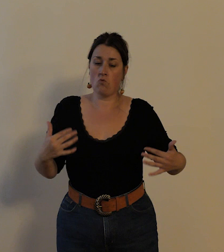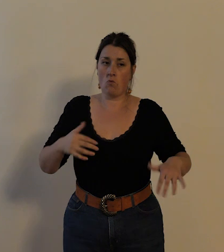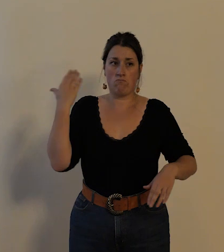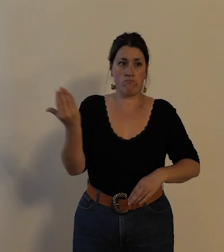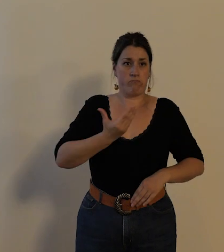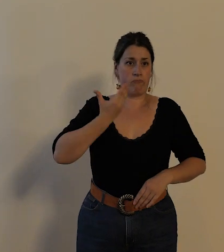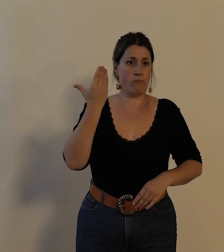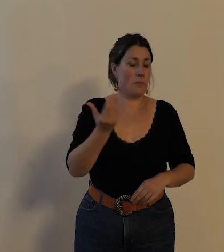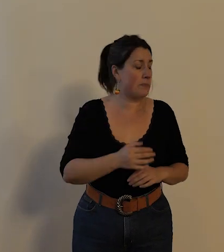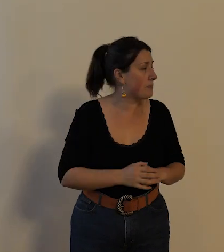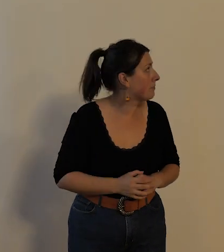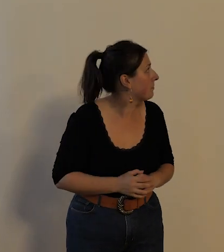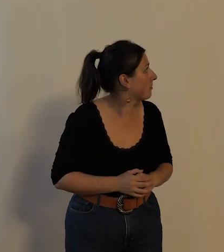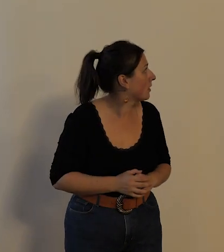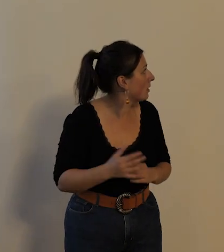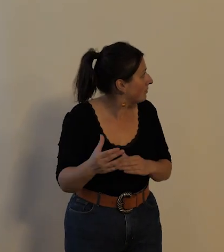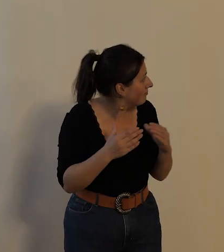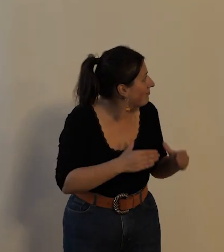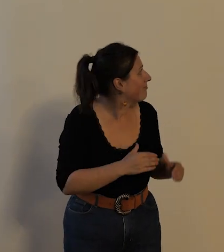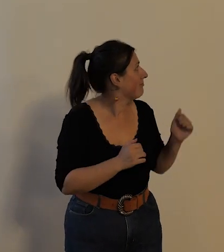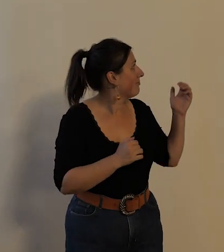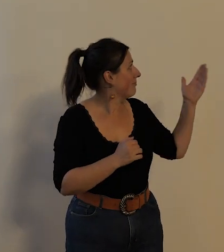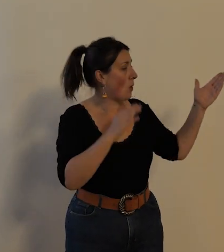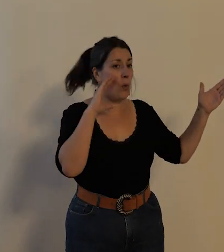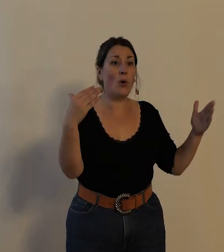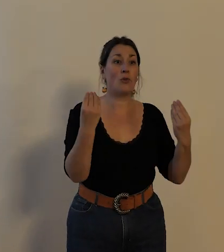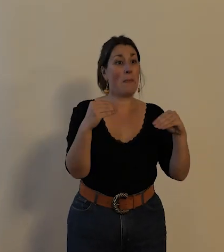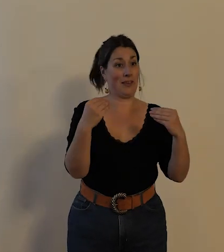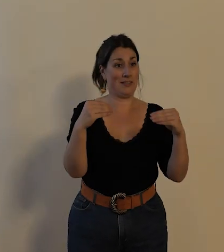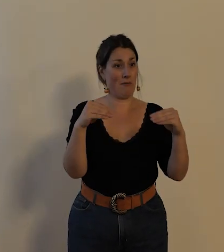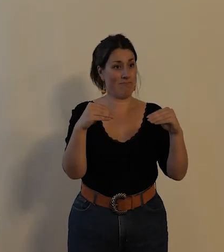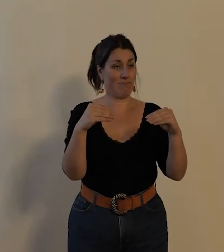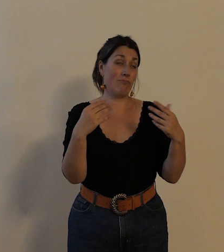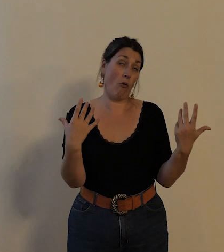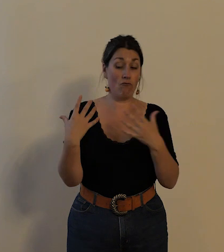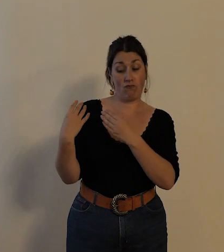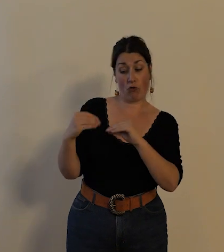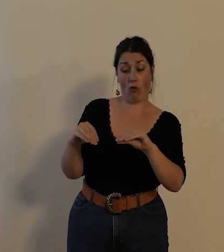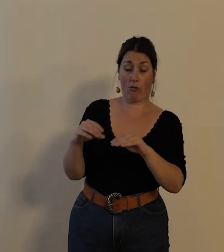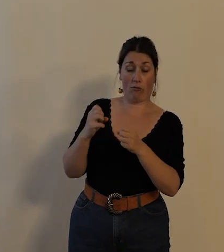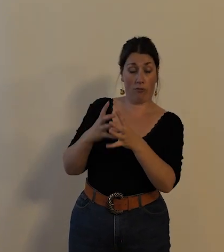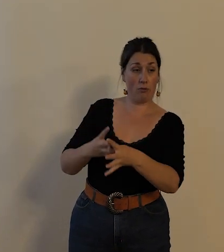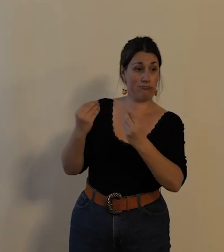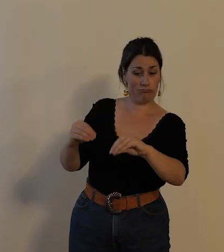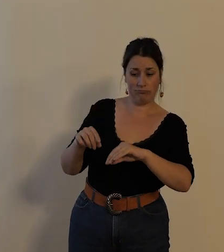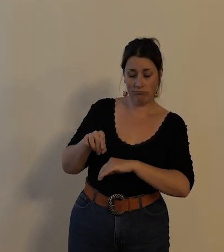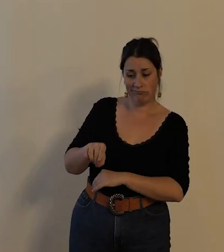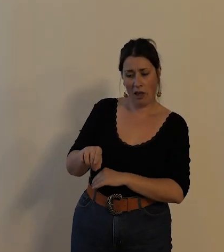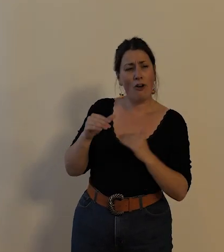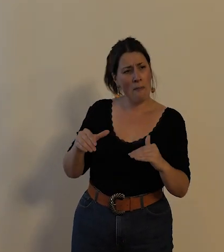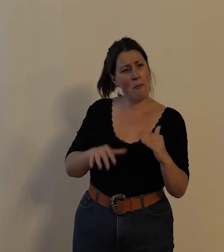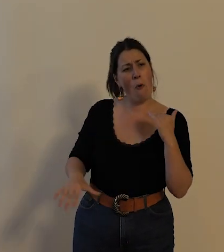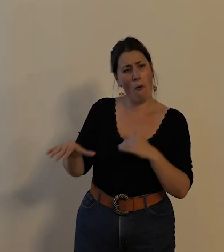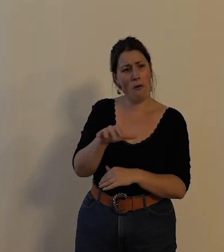et ici à nouveau un autre magasin un autre marchand de vélos où vous voyez ils ont le sens quand même